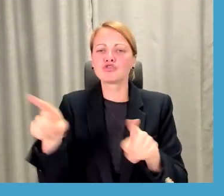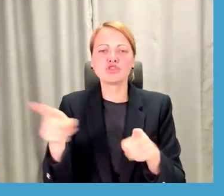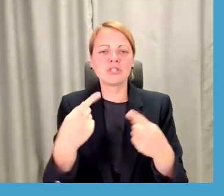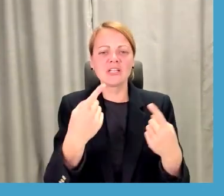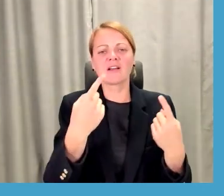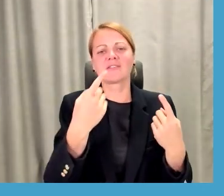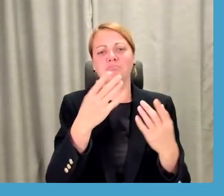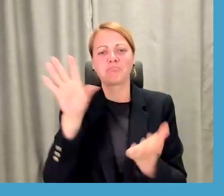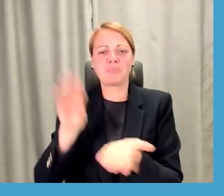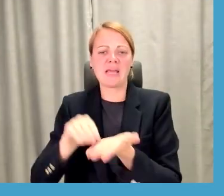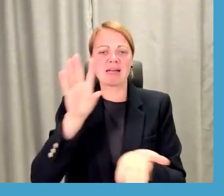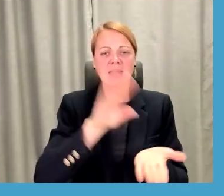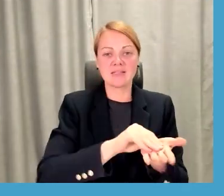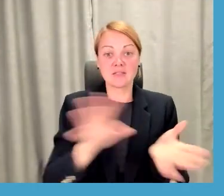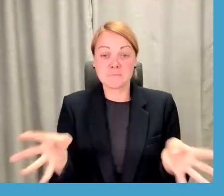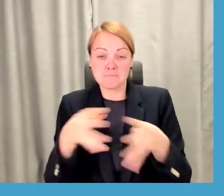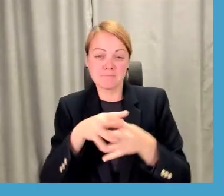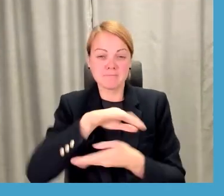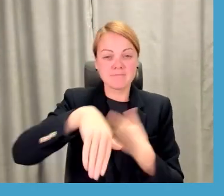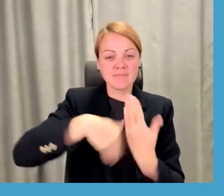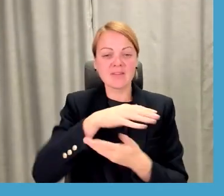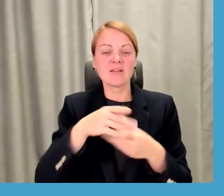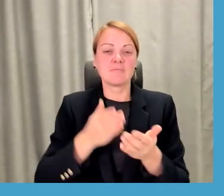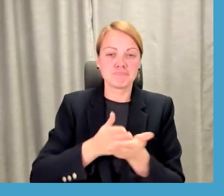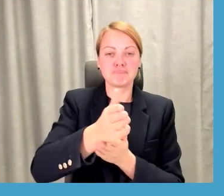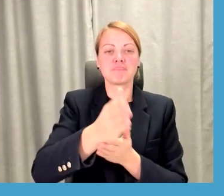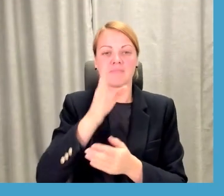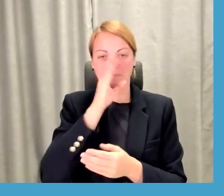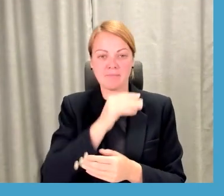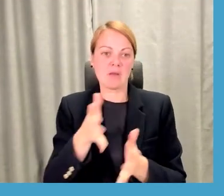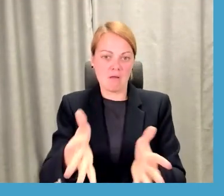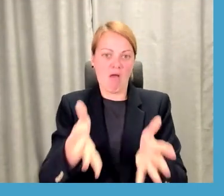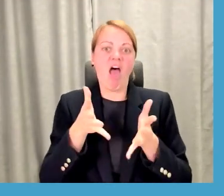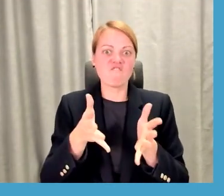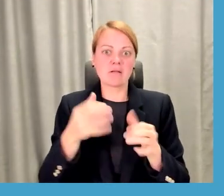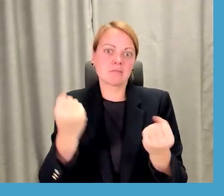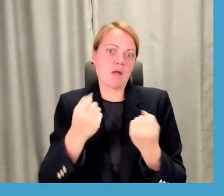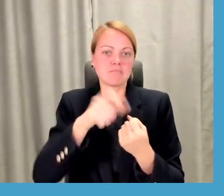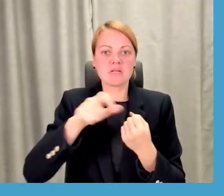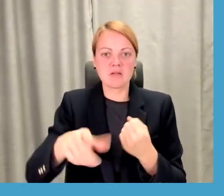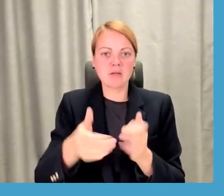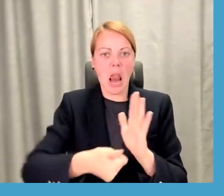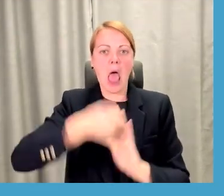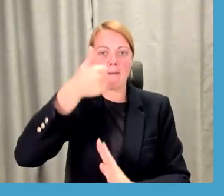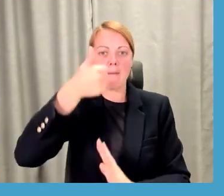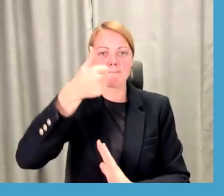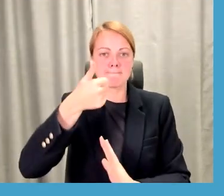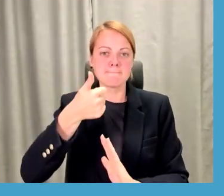būtu arī, teiksim, darbiniekam, kurš savus darbs, nu, paveica efektīvāk savā ziņā, labāk,